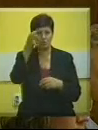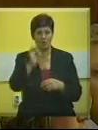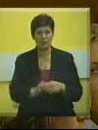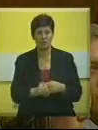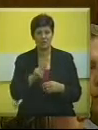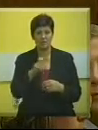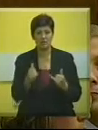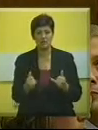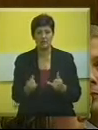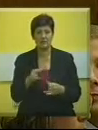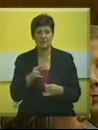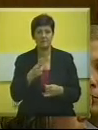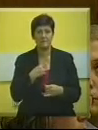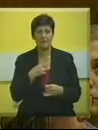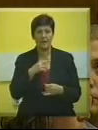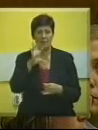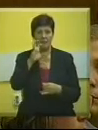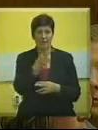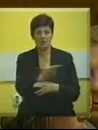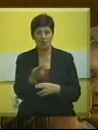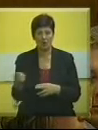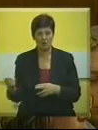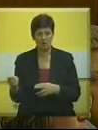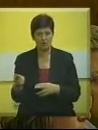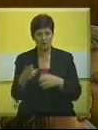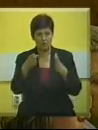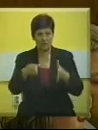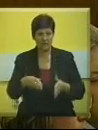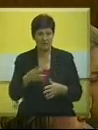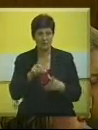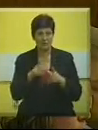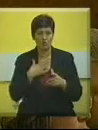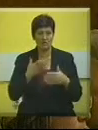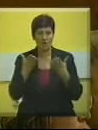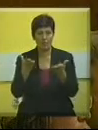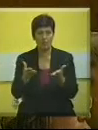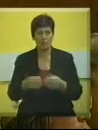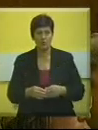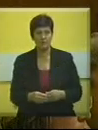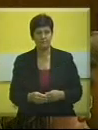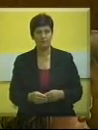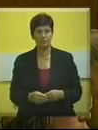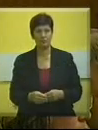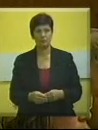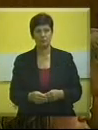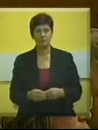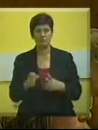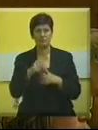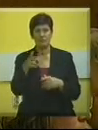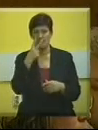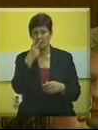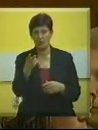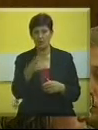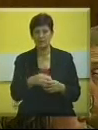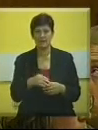desu, oni sada imaju 500 leževa u svojoj ponudi. Demografski posmatrano,